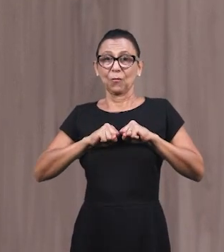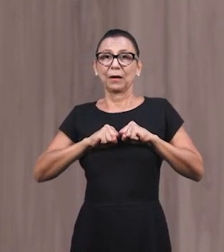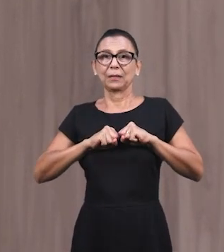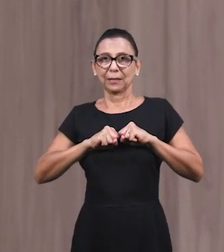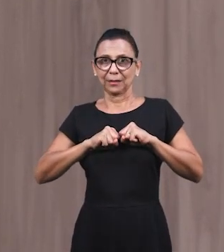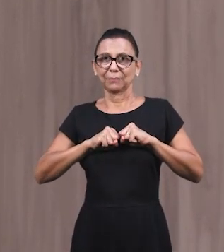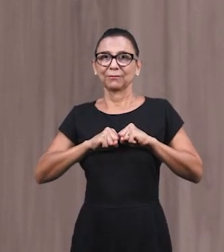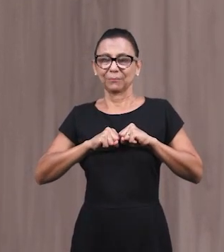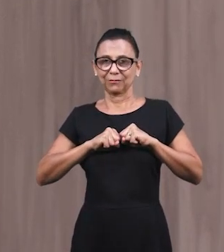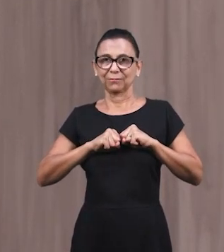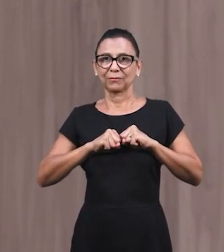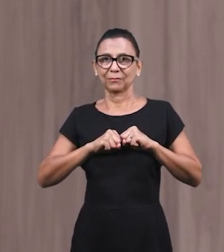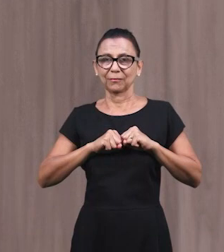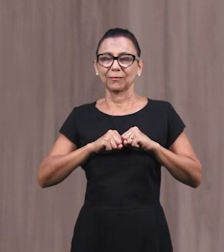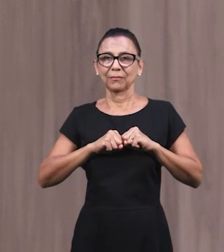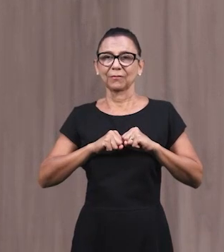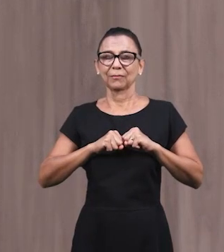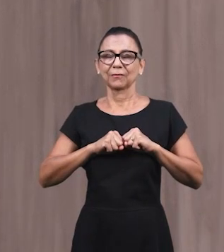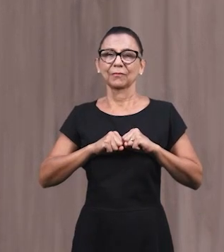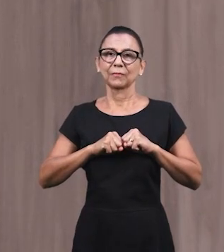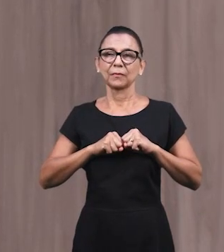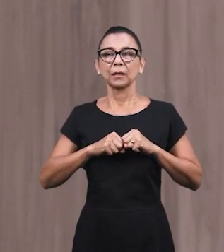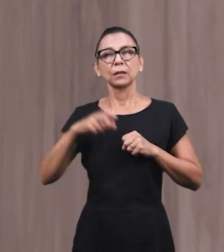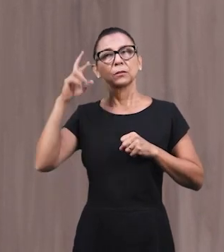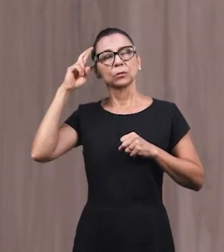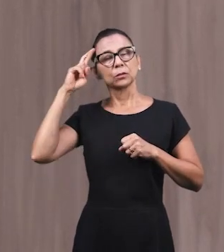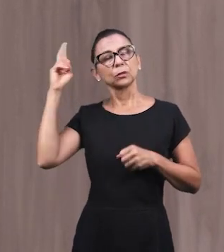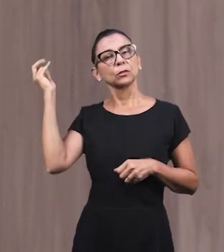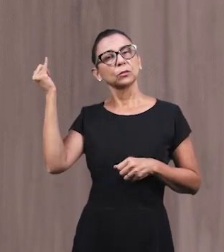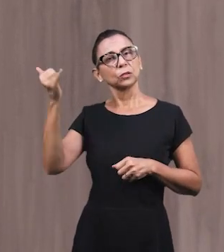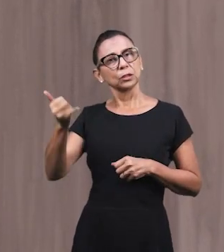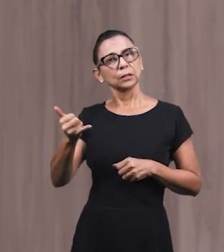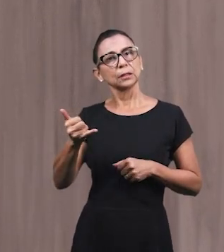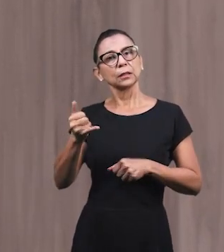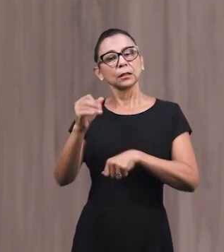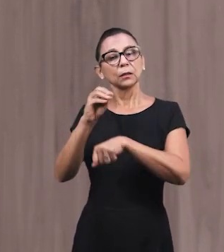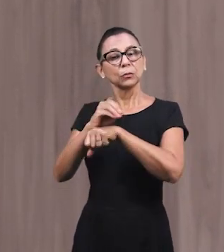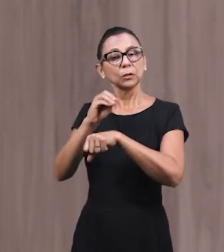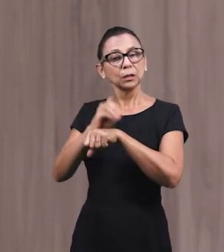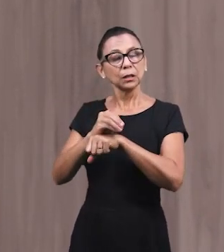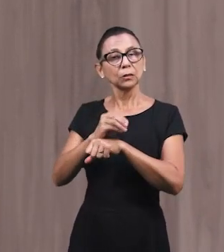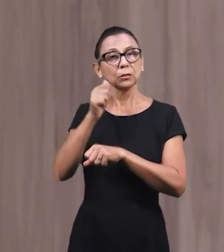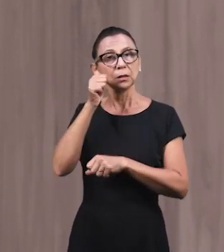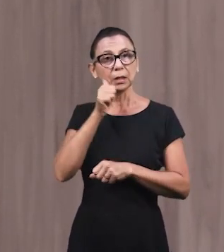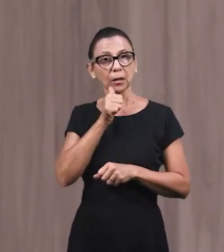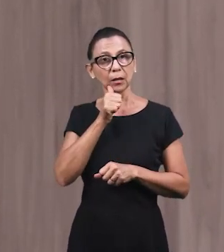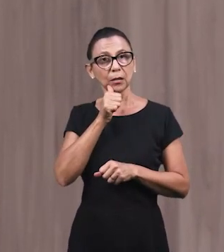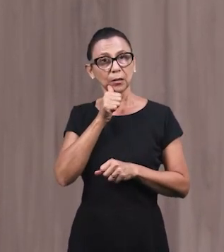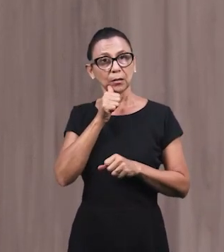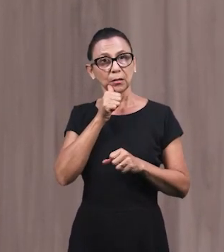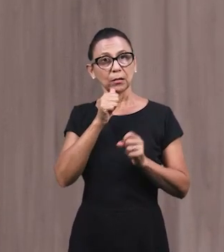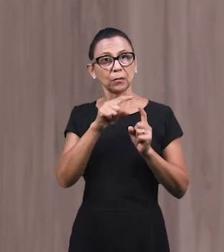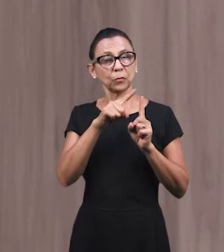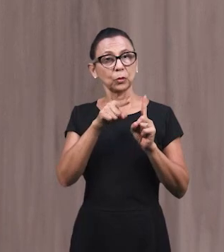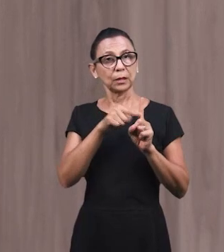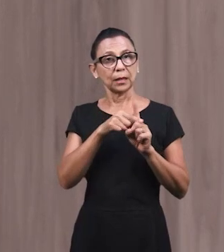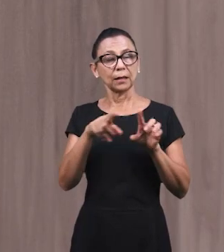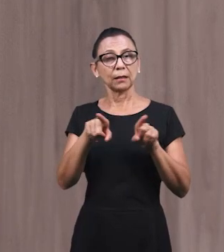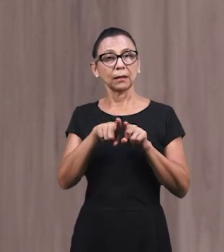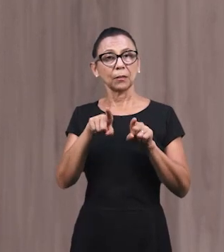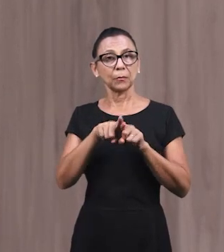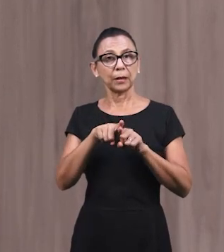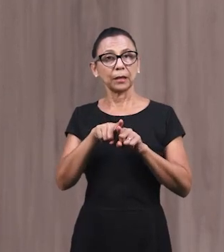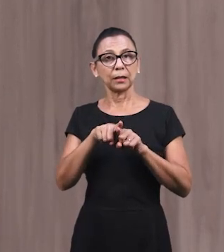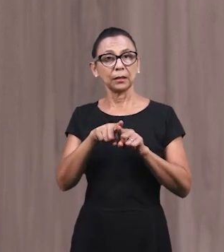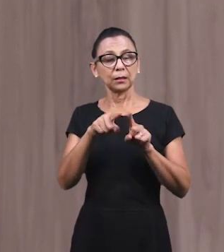заразится. Но Господь говорит, я забочусь о Тебе и о ребенке, и дам Тебе